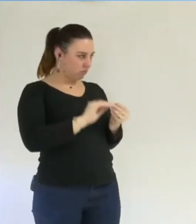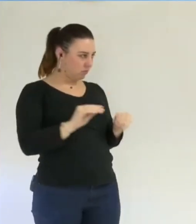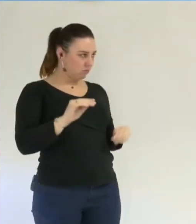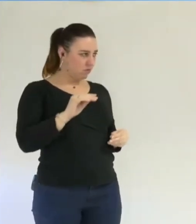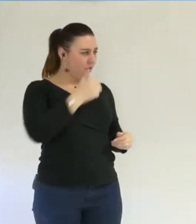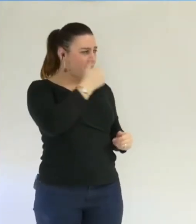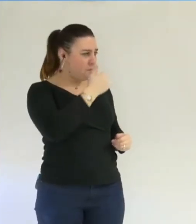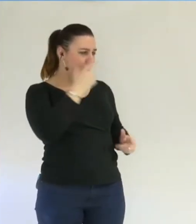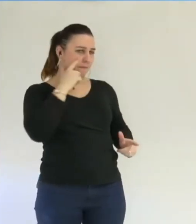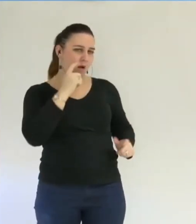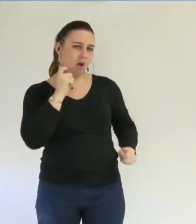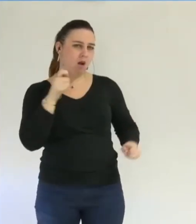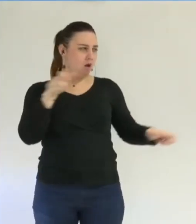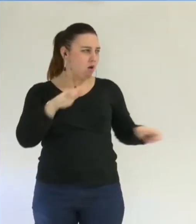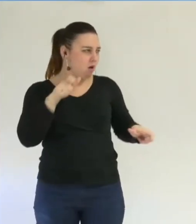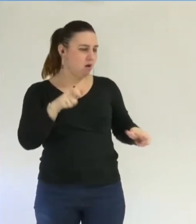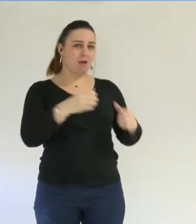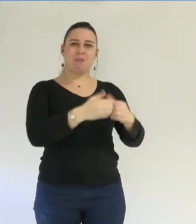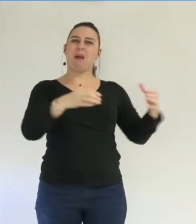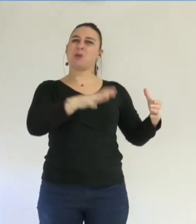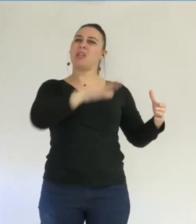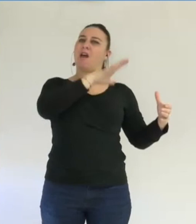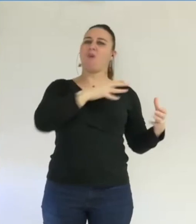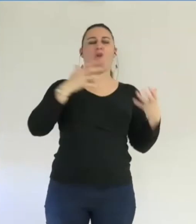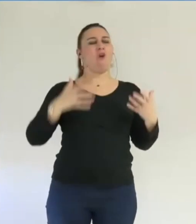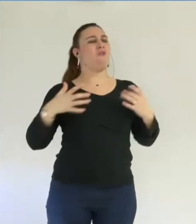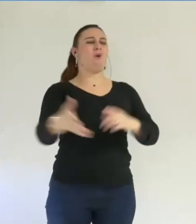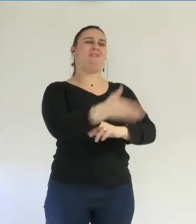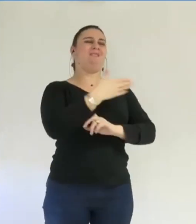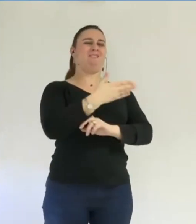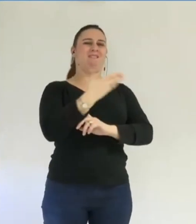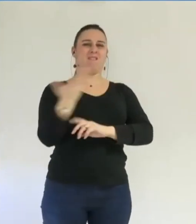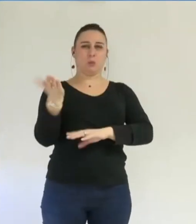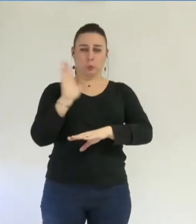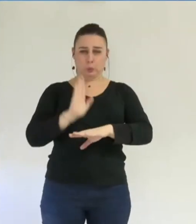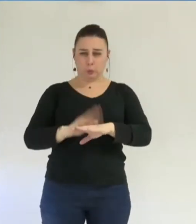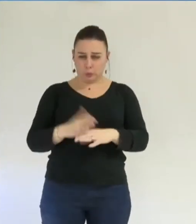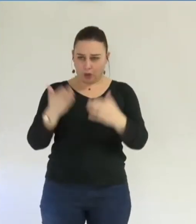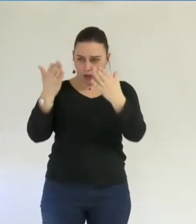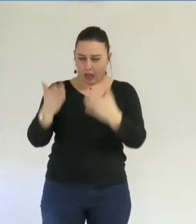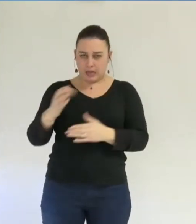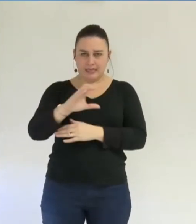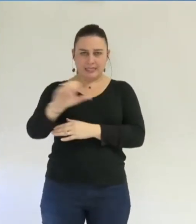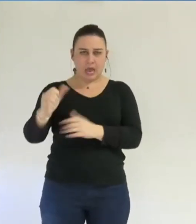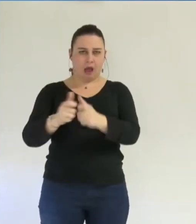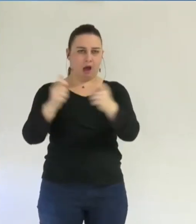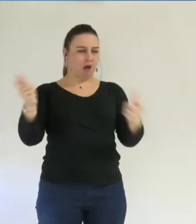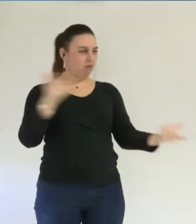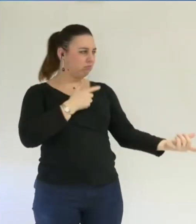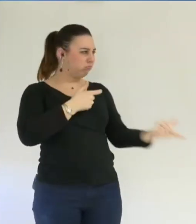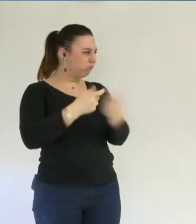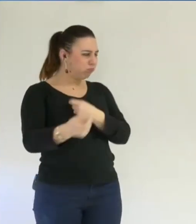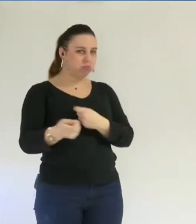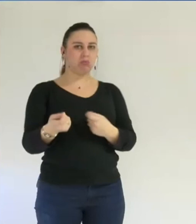vigilance que la majorité entendait exercer et d'une telle façon devant les grenoblois, elle se soit montrée si